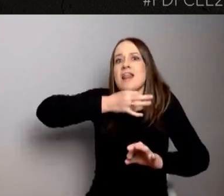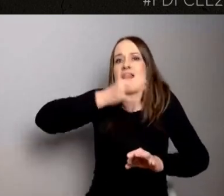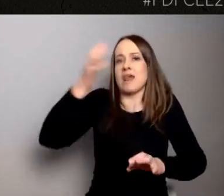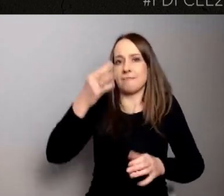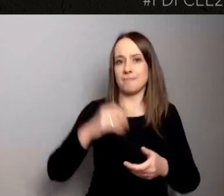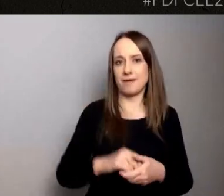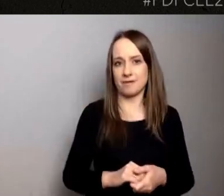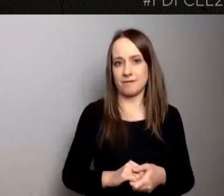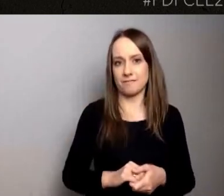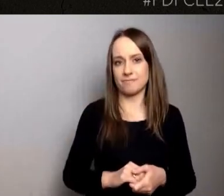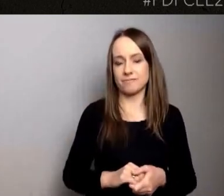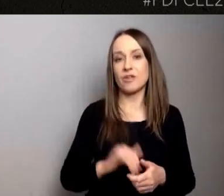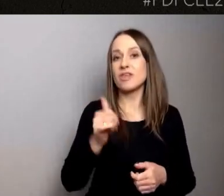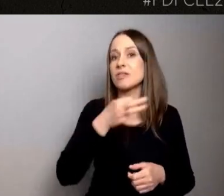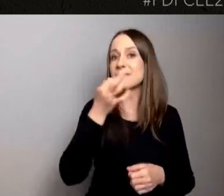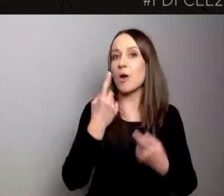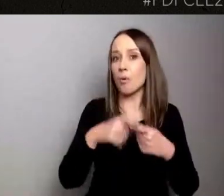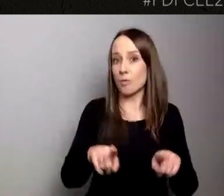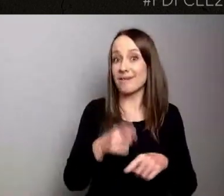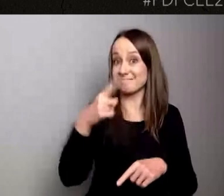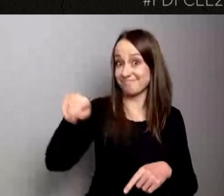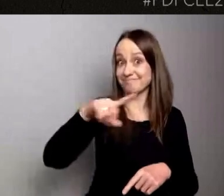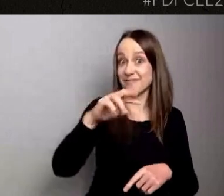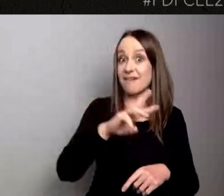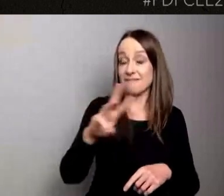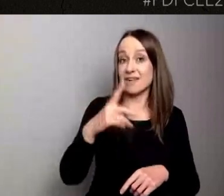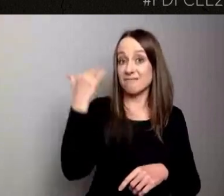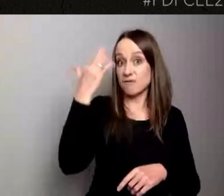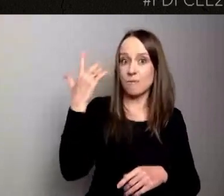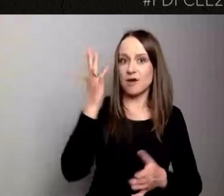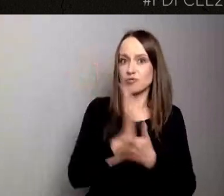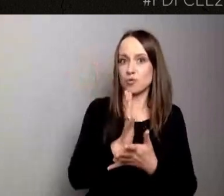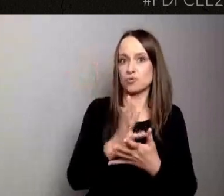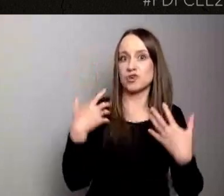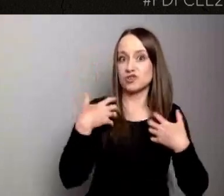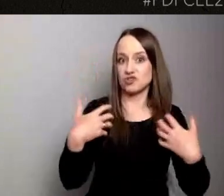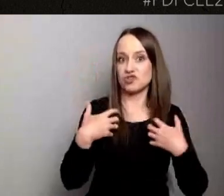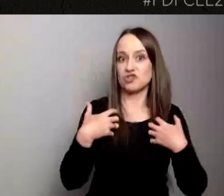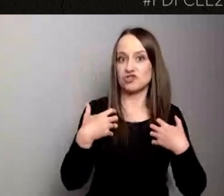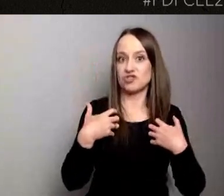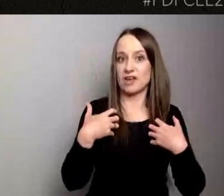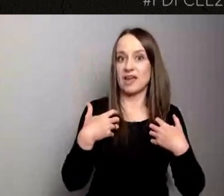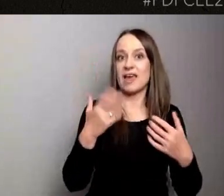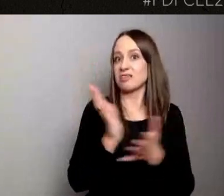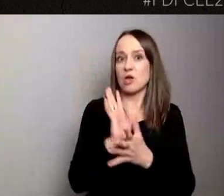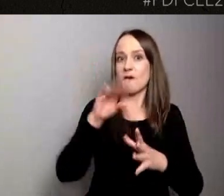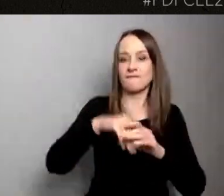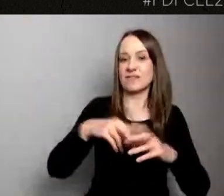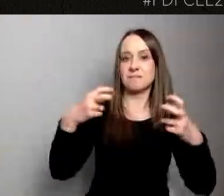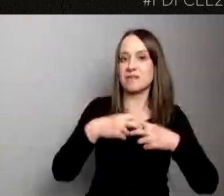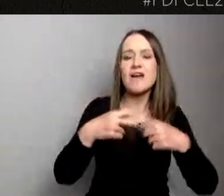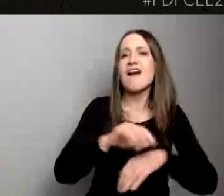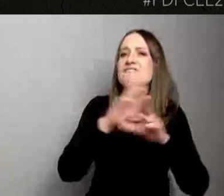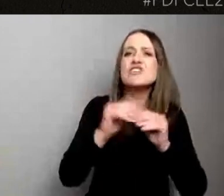krótkie pytanie. Czy wyobrażacie sobie życie już tylko i wyłącznie online? Wszystkie konsultacje, cała przestrzeń